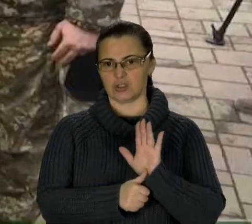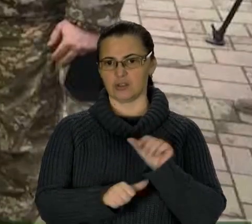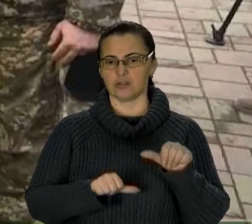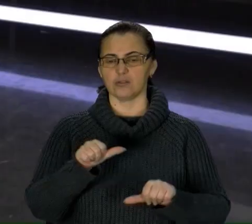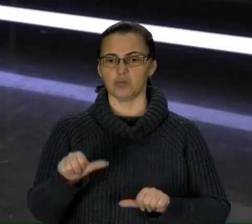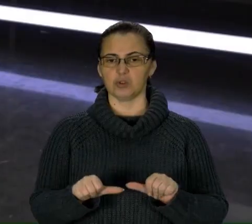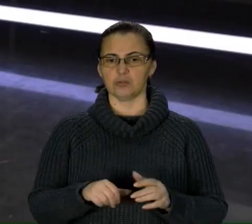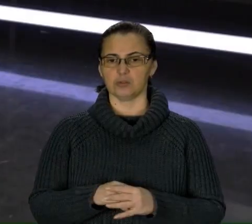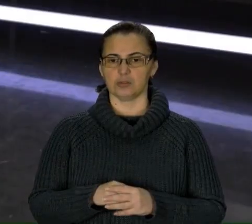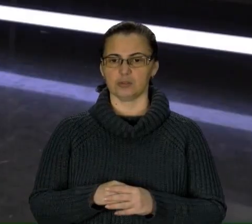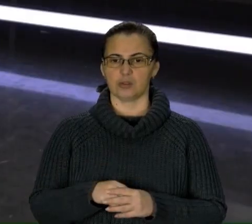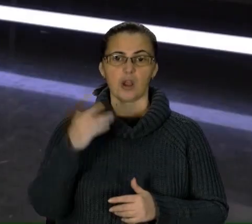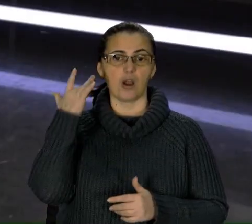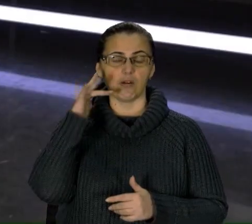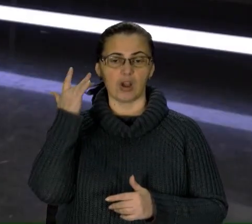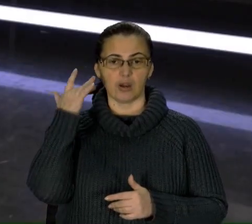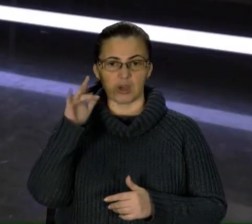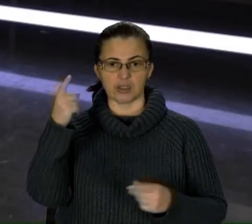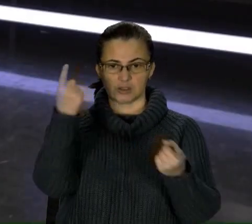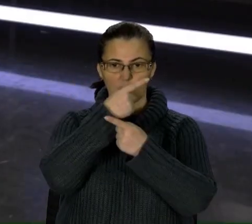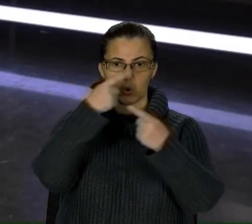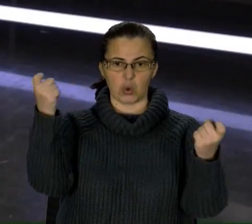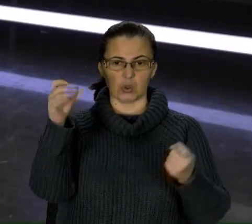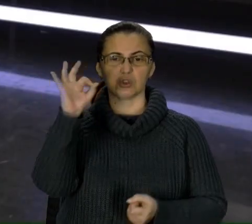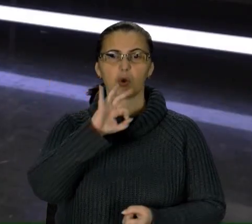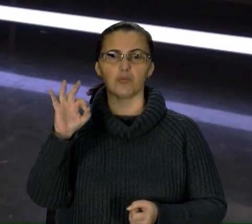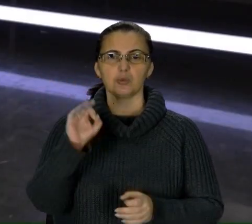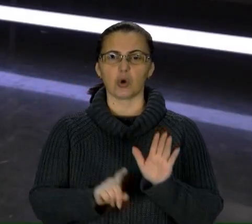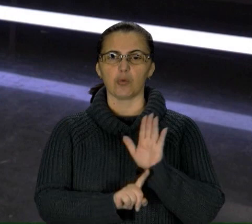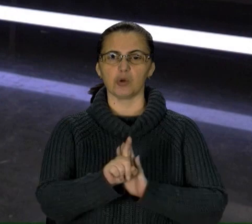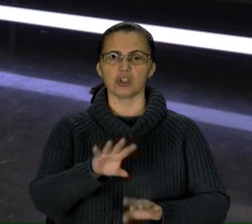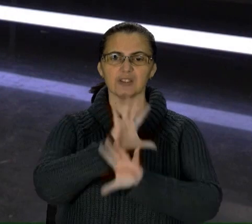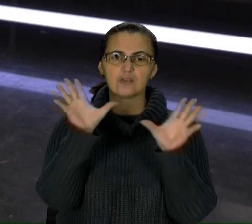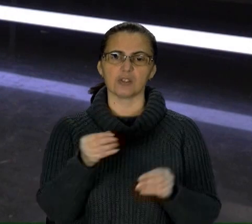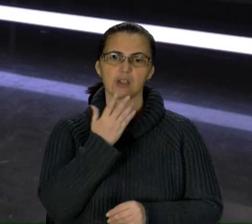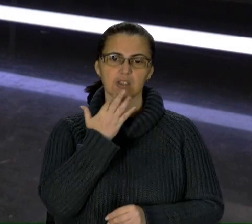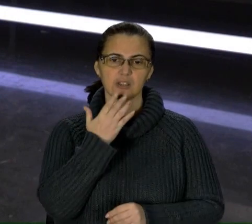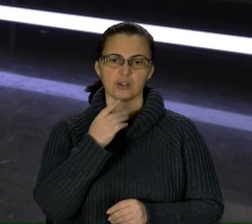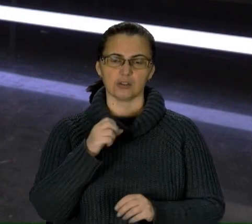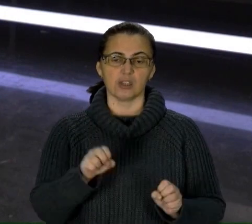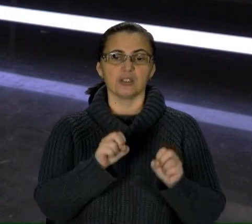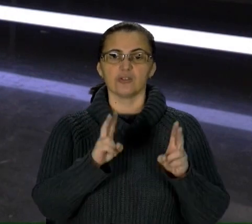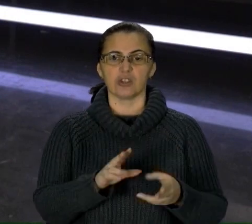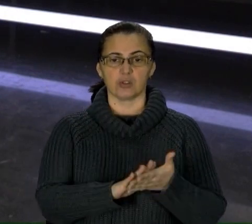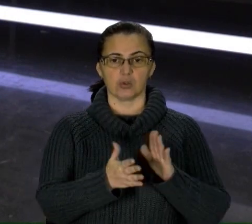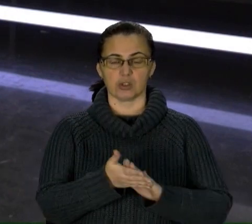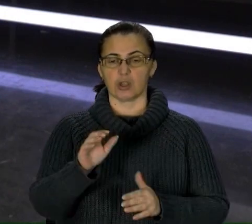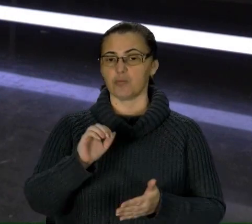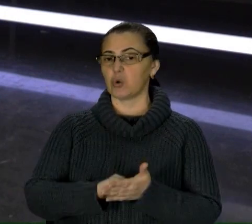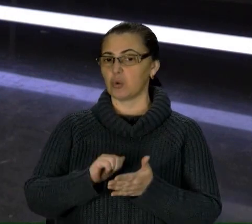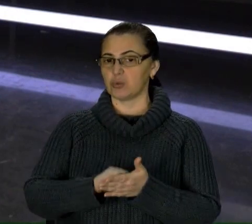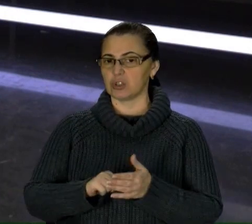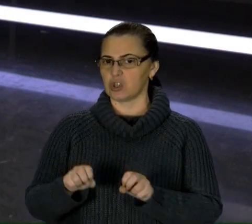Авдіївки. У Сполучених Штатах оголосили про впровадження загальнонаціонального надзвичайного стану через загрозливу